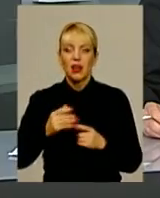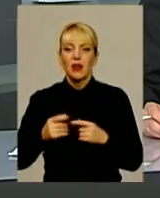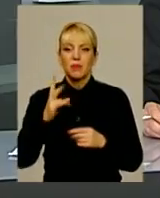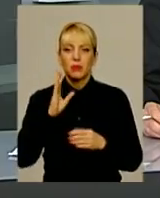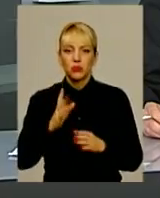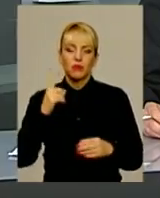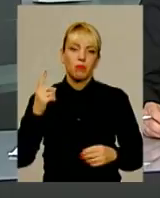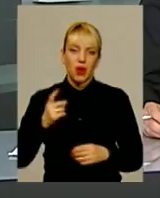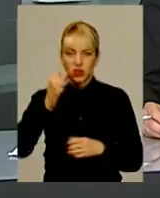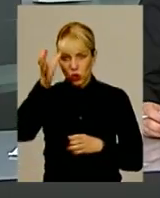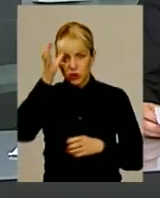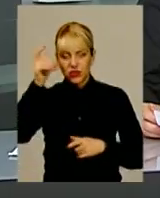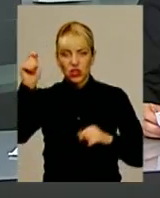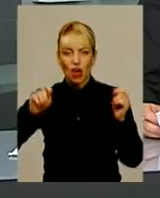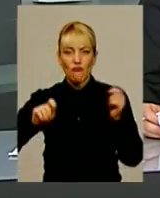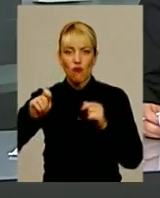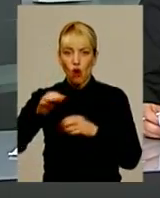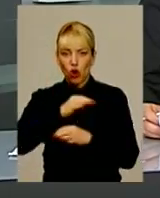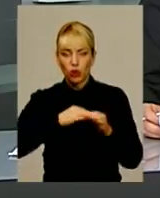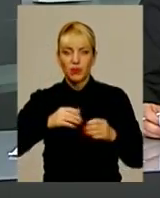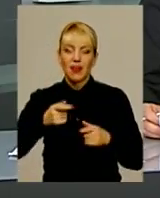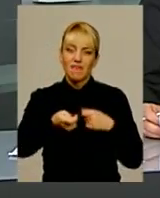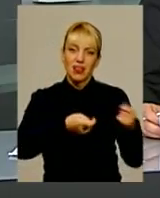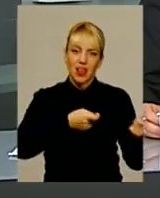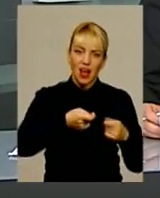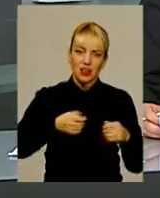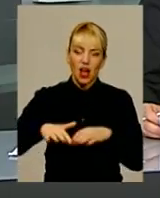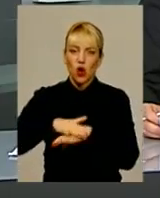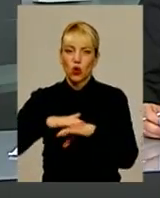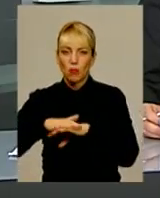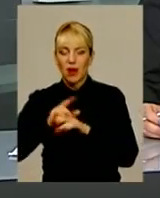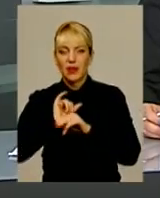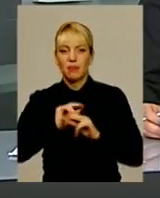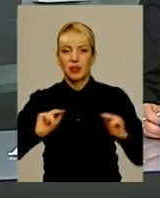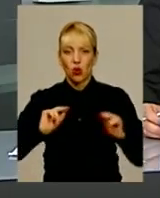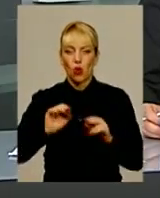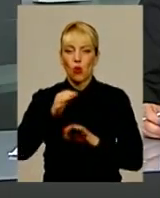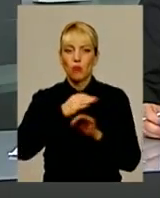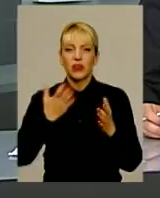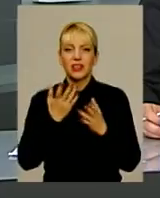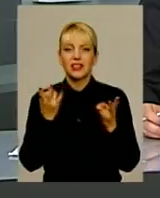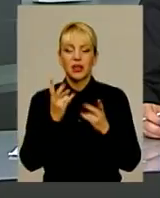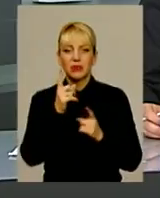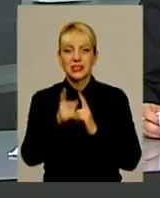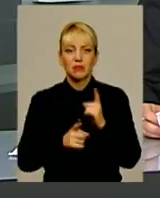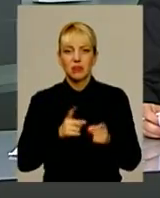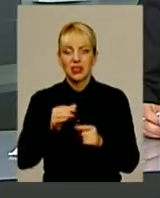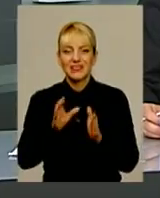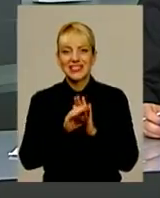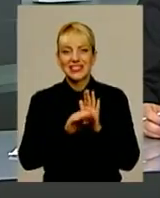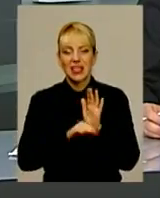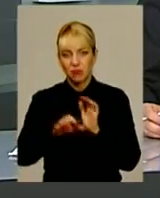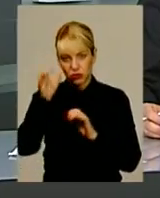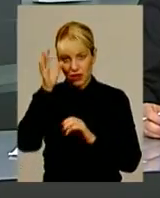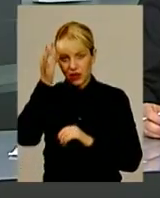перший в краї освітній форум. Влада, громадськість та педагоги разом обговорять, які зміни необхідні у системі освіти. І